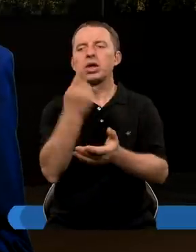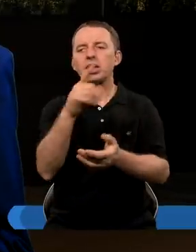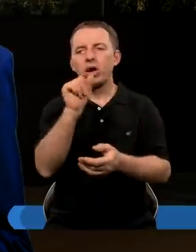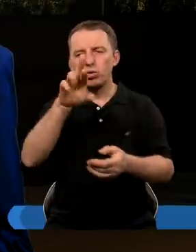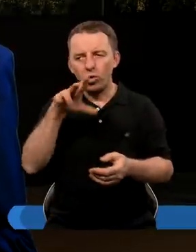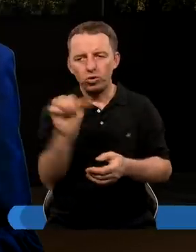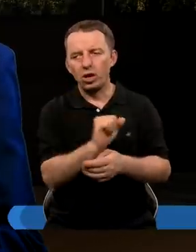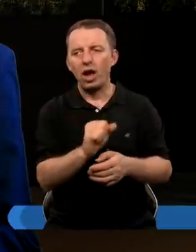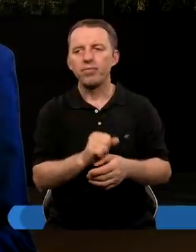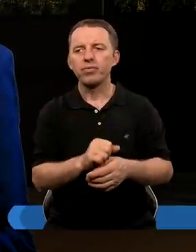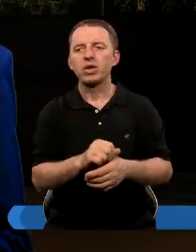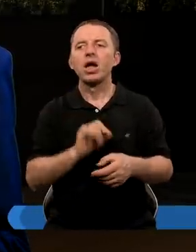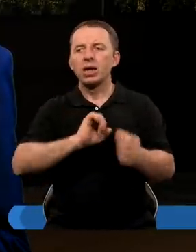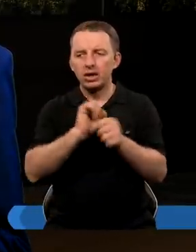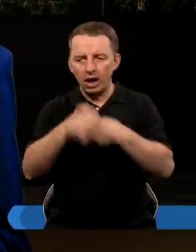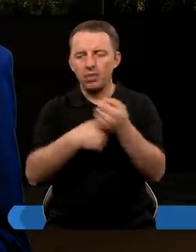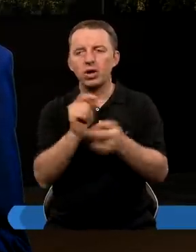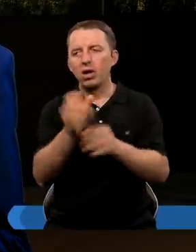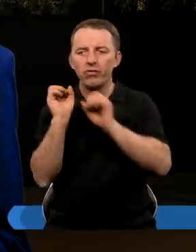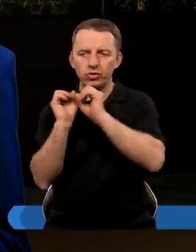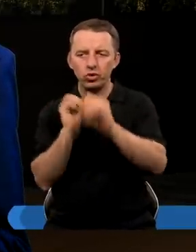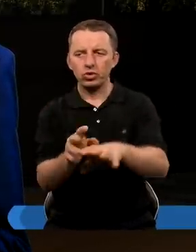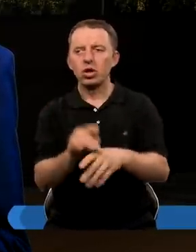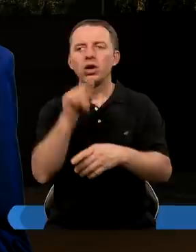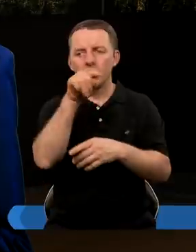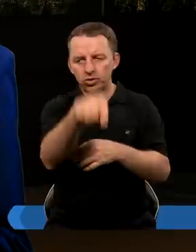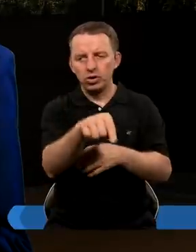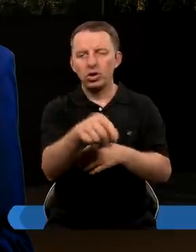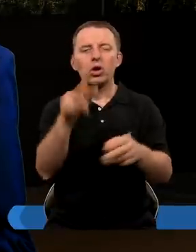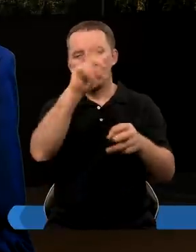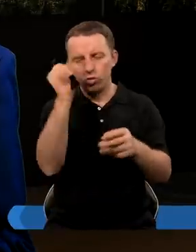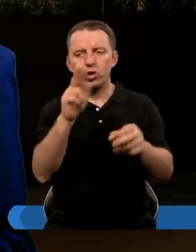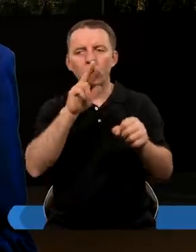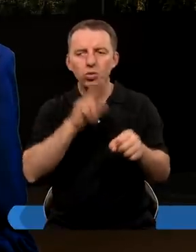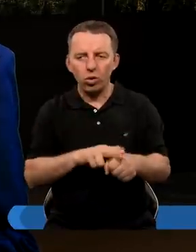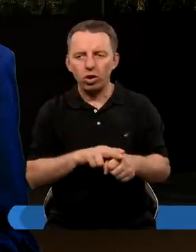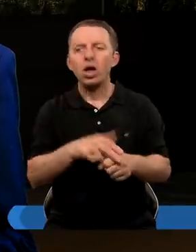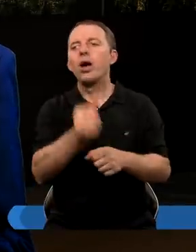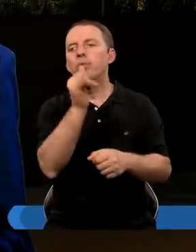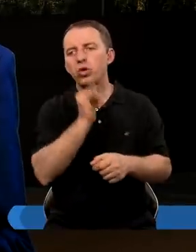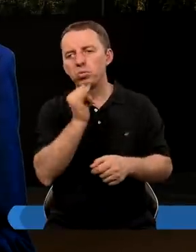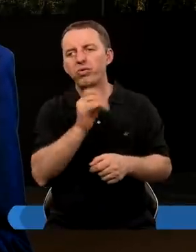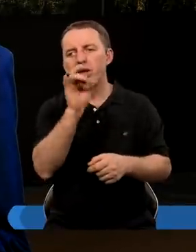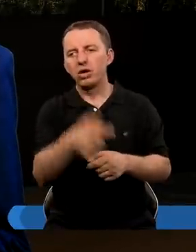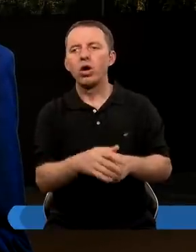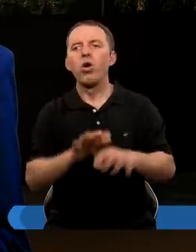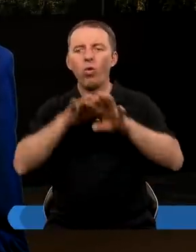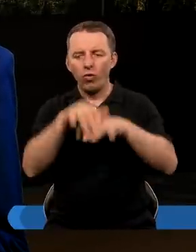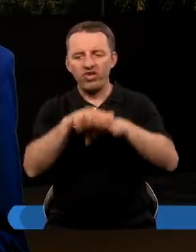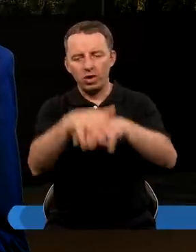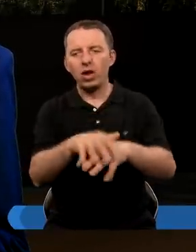Dariusza, a zamiast niego zostają wrzuceni tam właśnie ci ludzie, którzy próbowali go